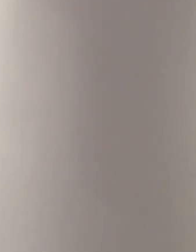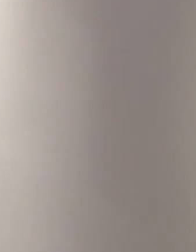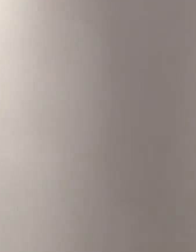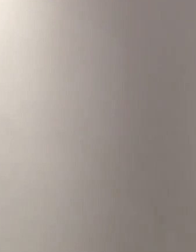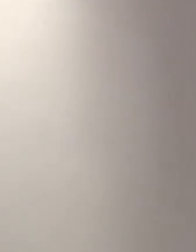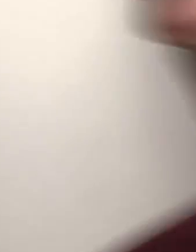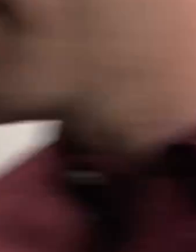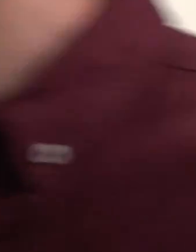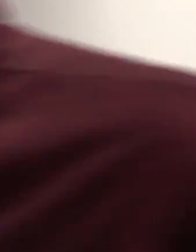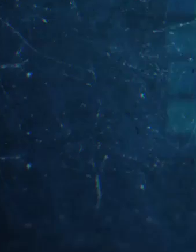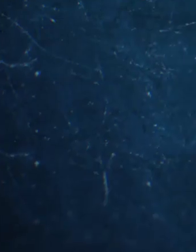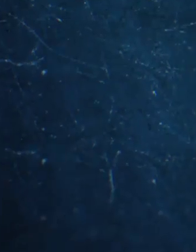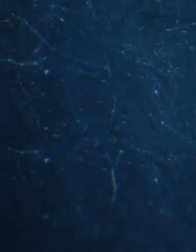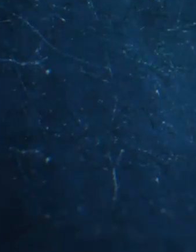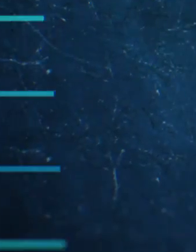לריב השטויות.